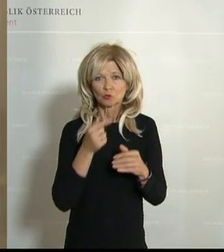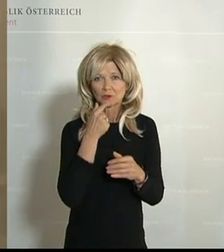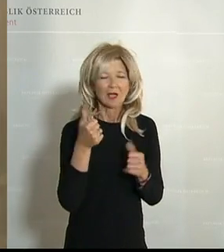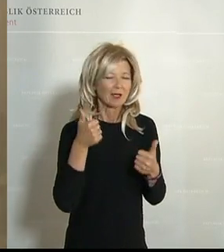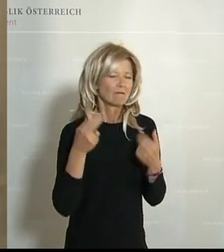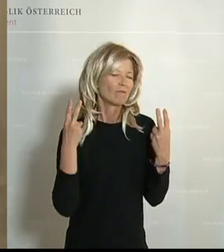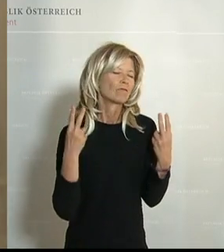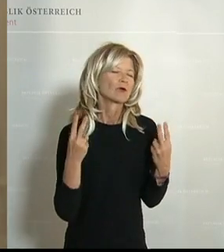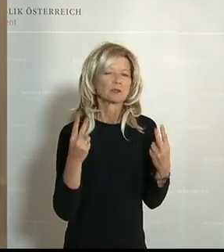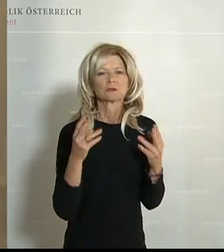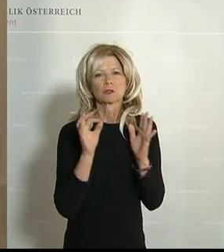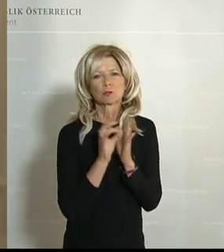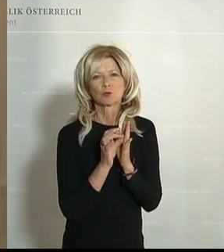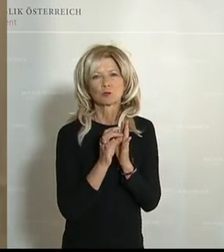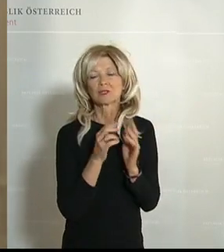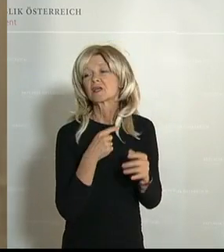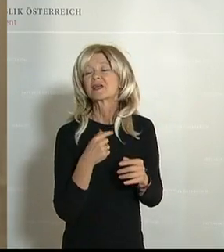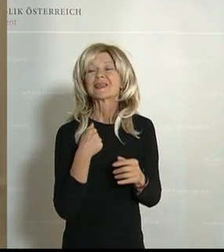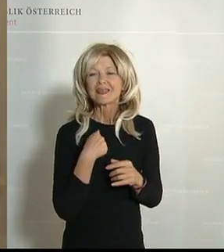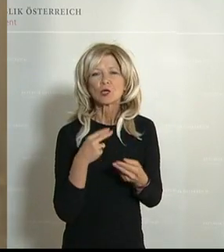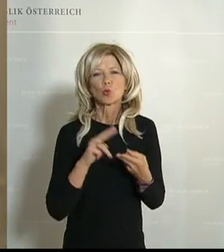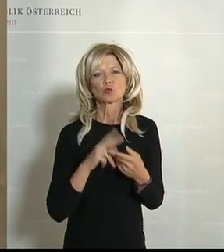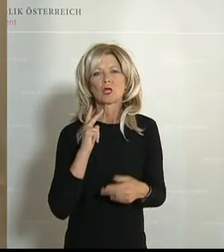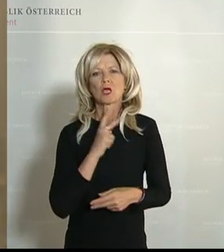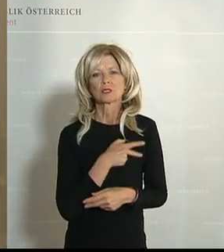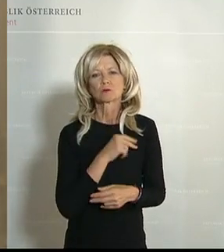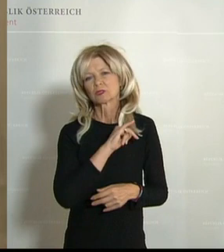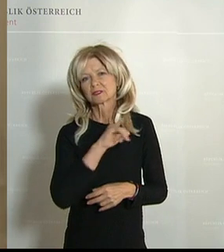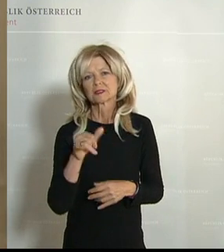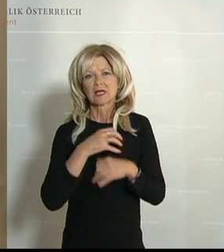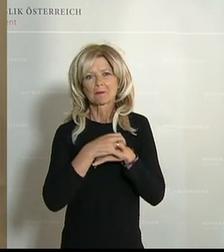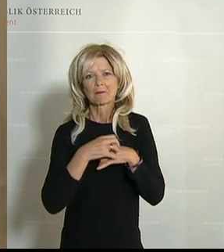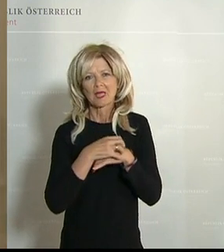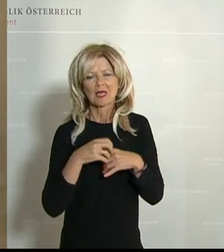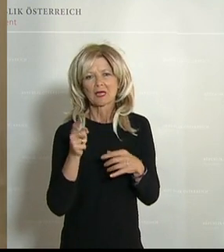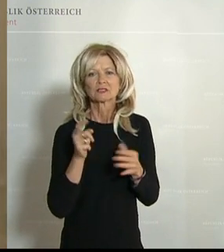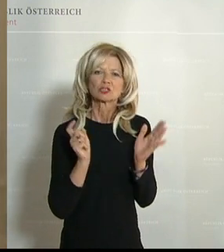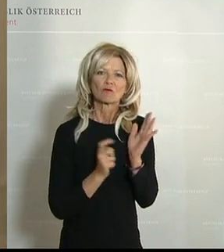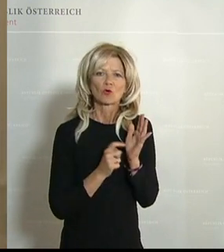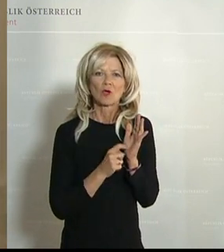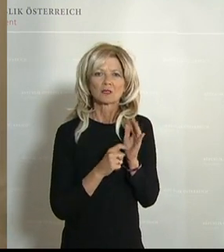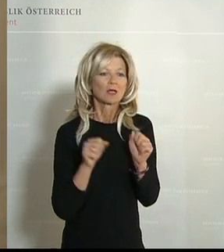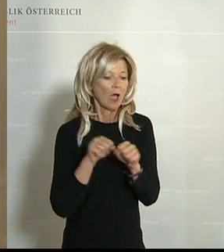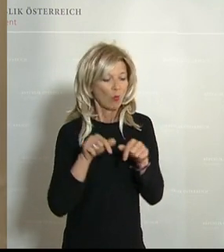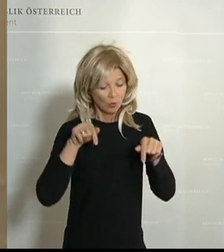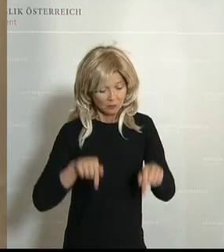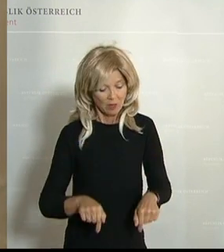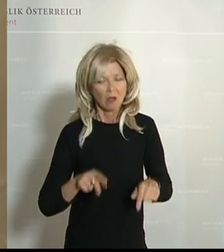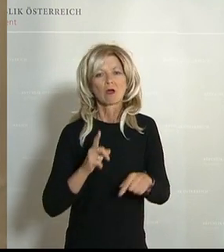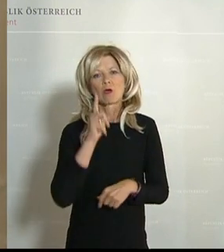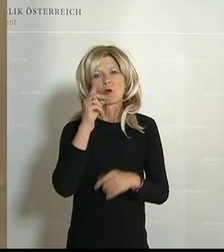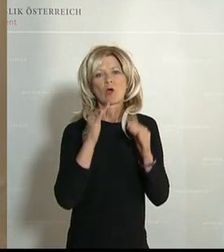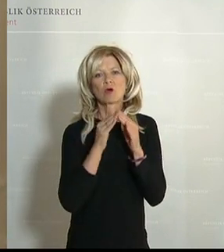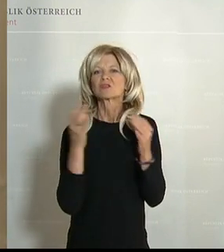den ich und den wir als SPÖ seit März vehement einfordern, auch hier im Hohen Haus. Das ist Verantwortung.